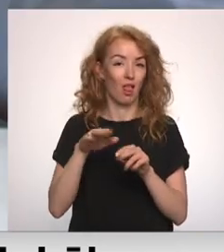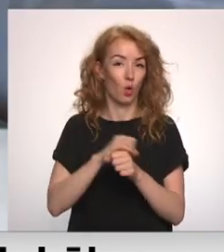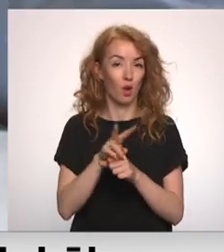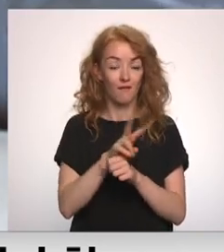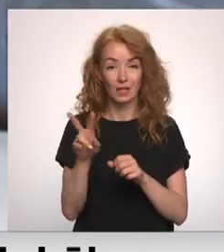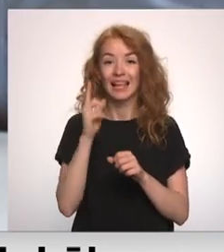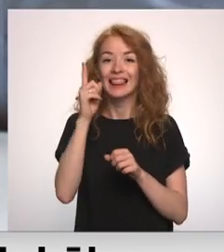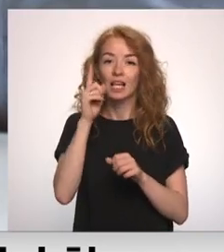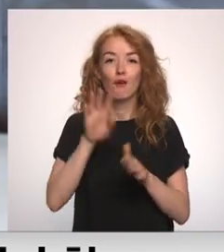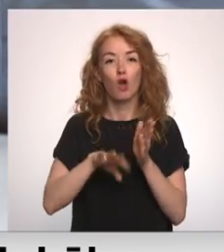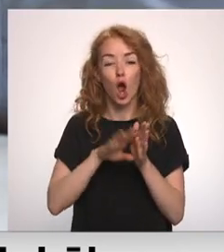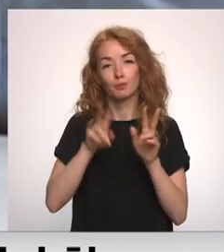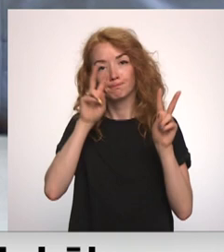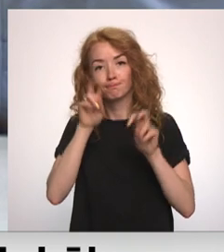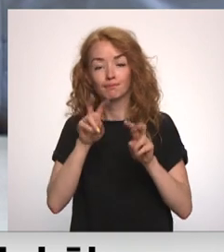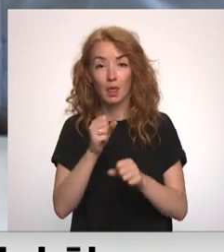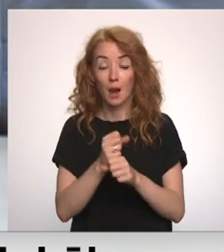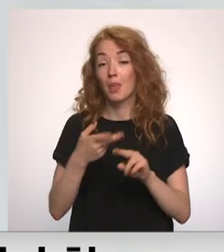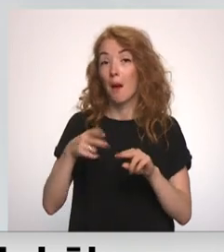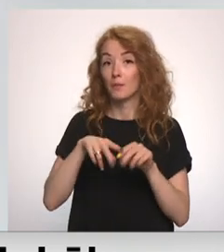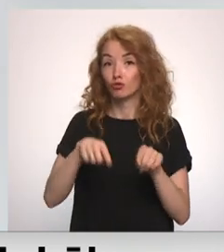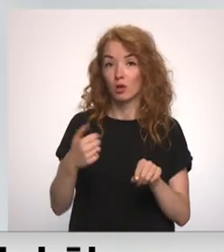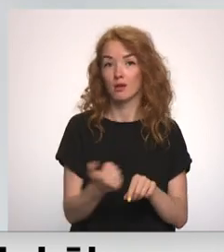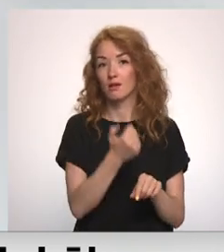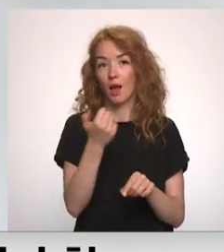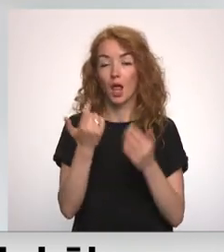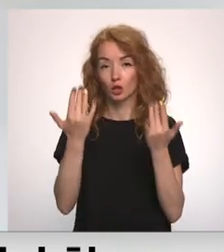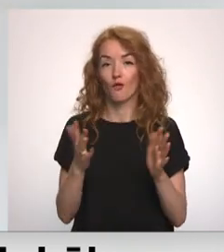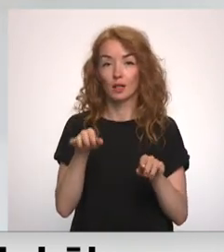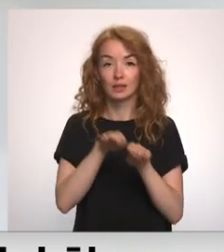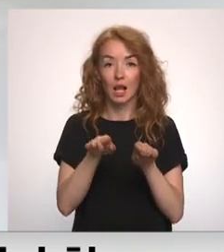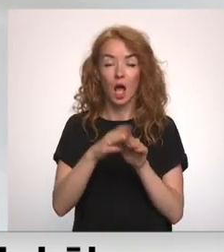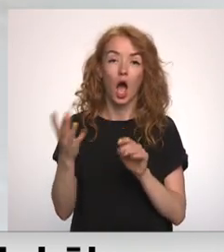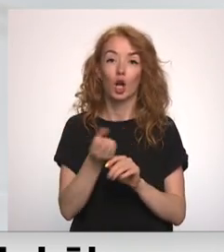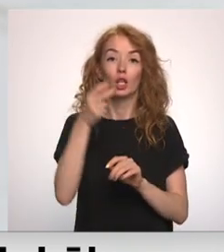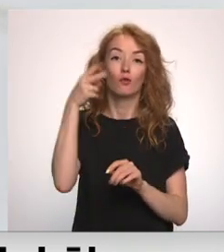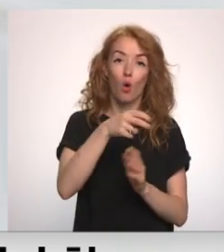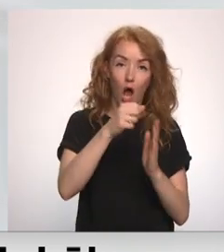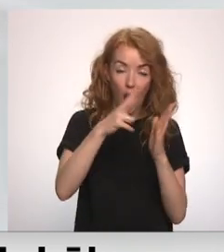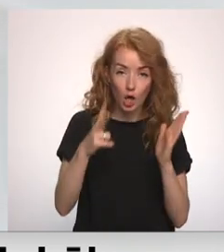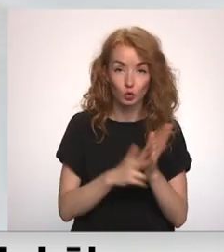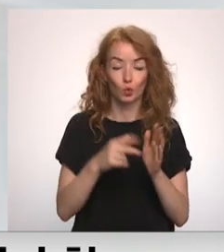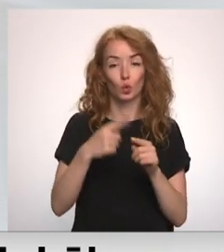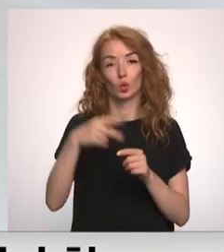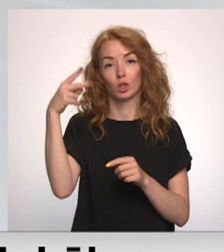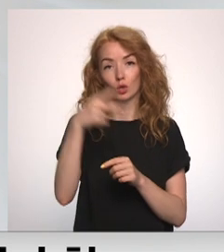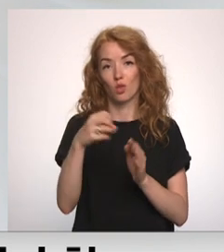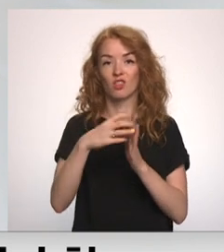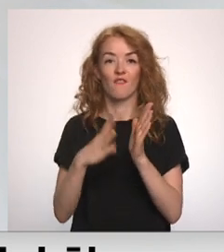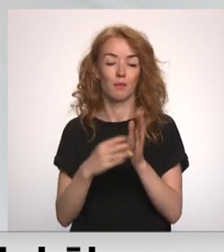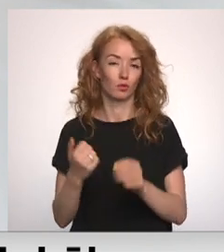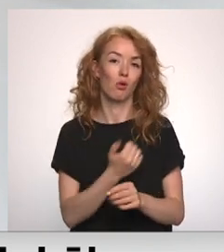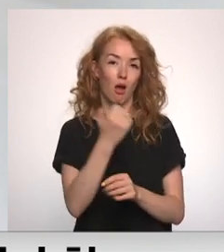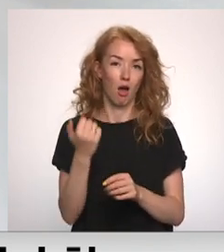diagnosticējošie darbi. Tāpēc šī gada rezultātus var salīdzināt ar 2018. un 2019.